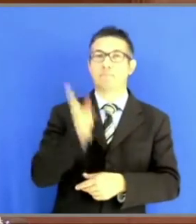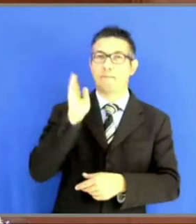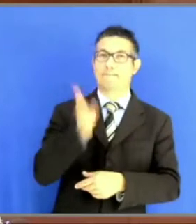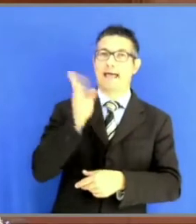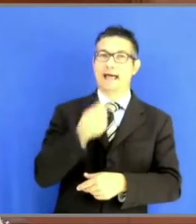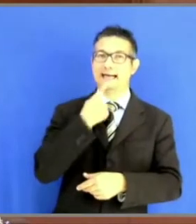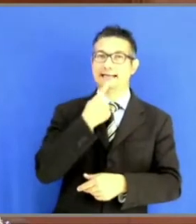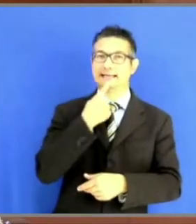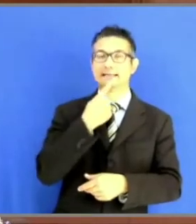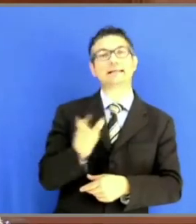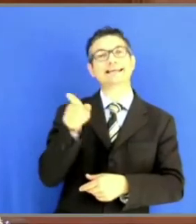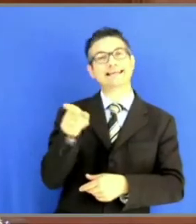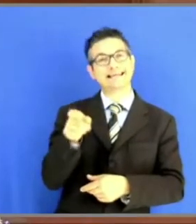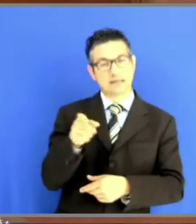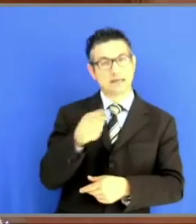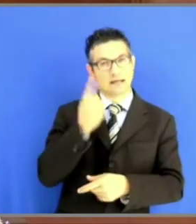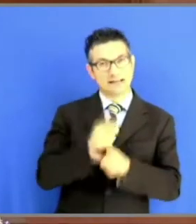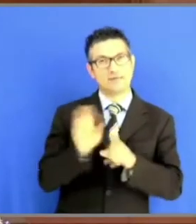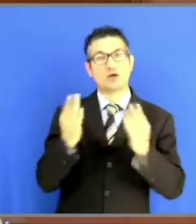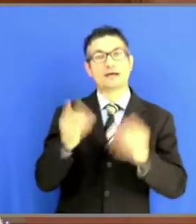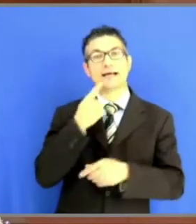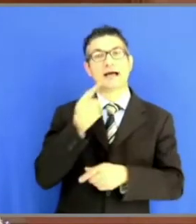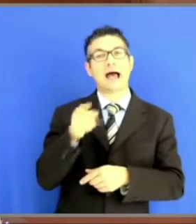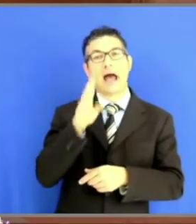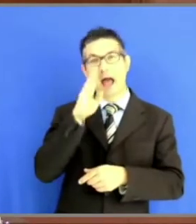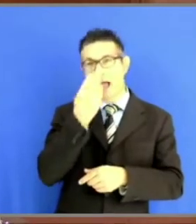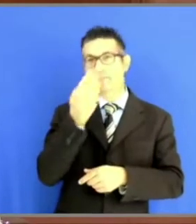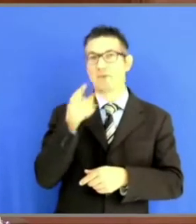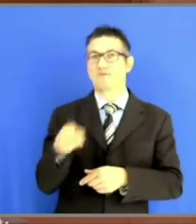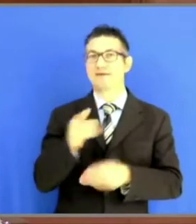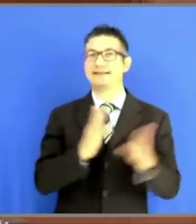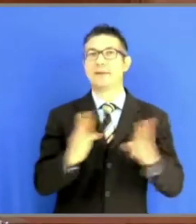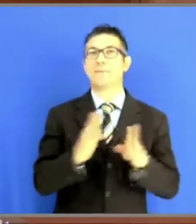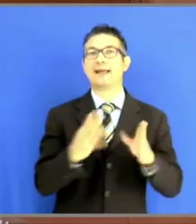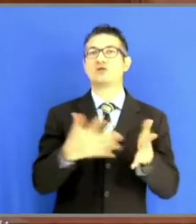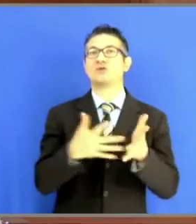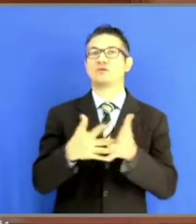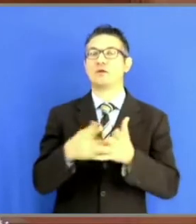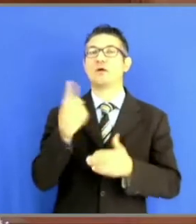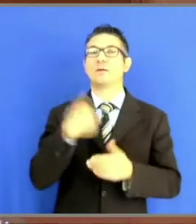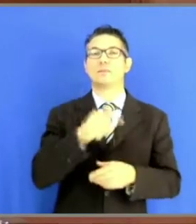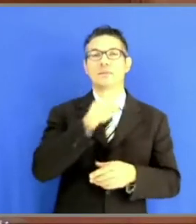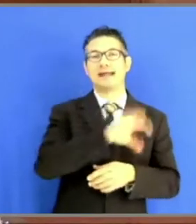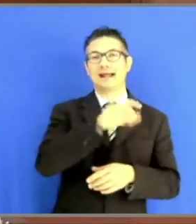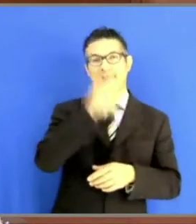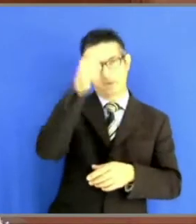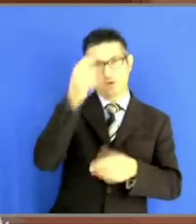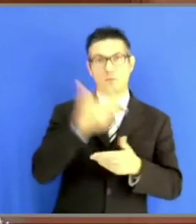in una situazione di difficoltà ha tentato di approfittarsi dell'istituzione pubblica. Grazie.